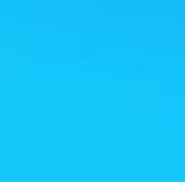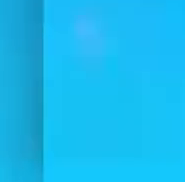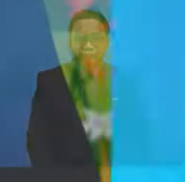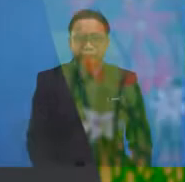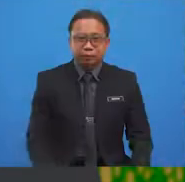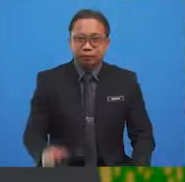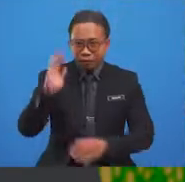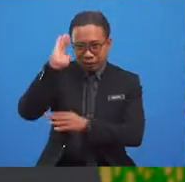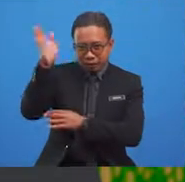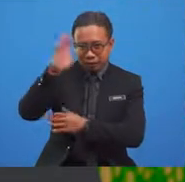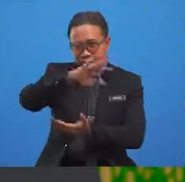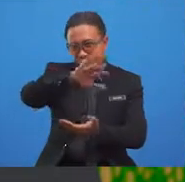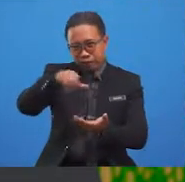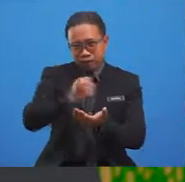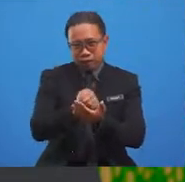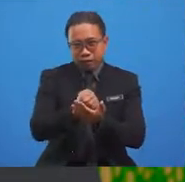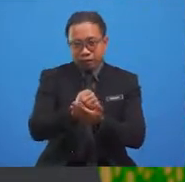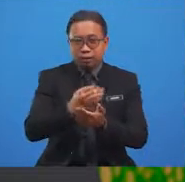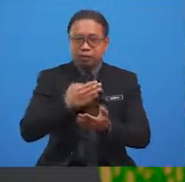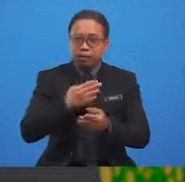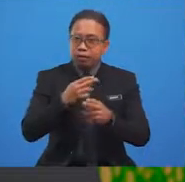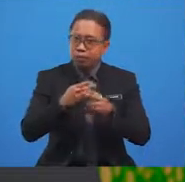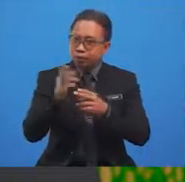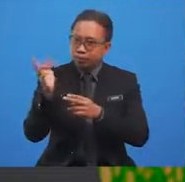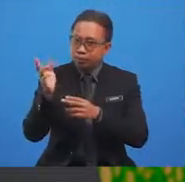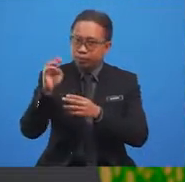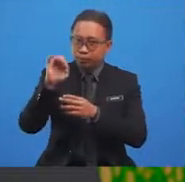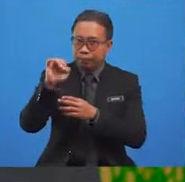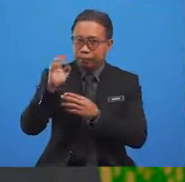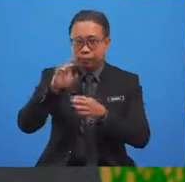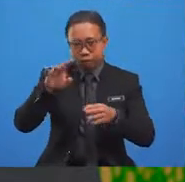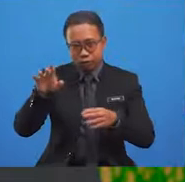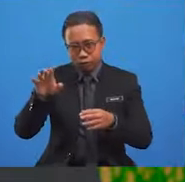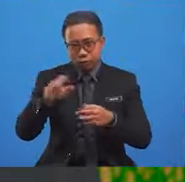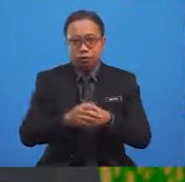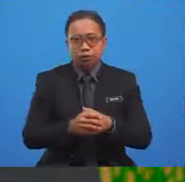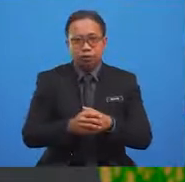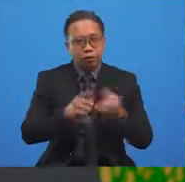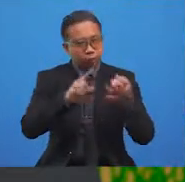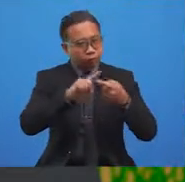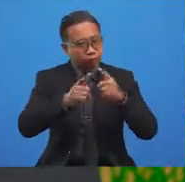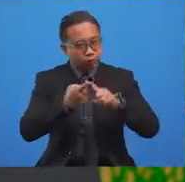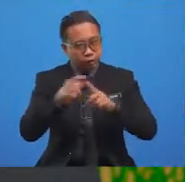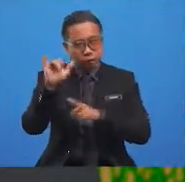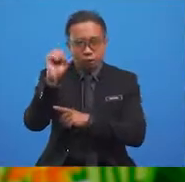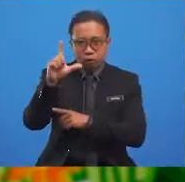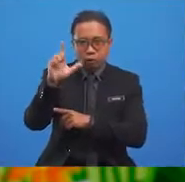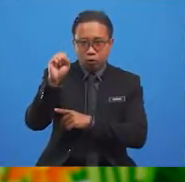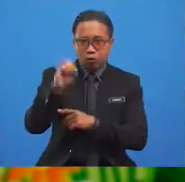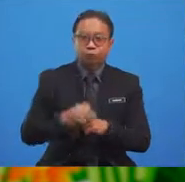Helo semua. Nama saya Puan Aliza Alexander Dan ini kawan YOLO.